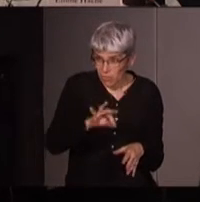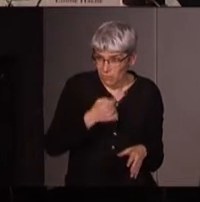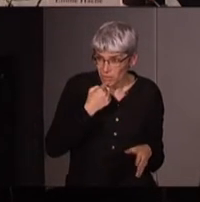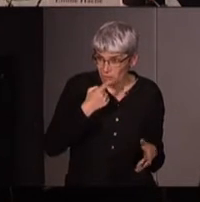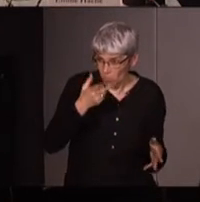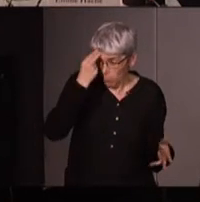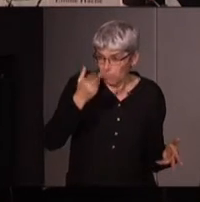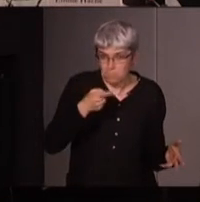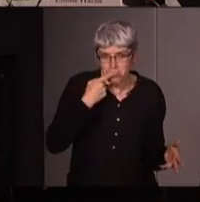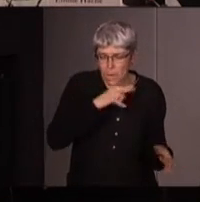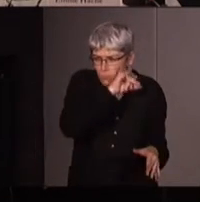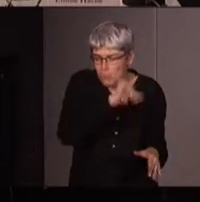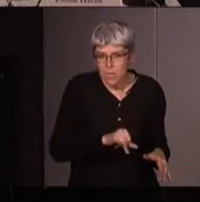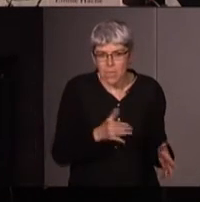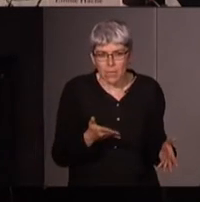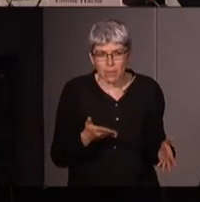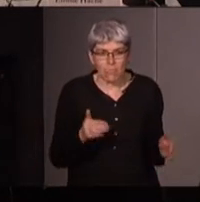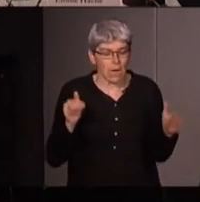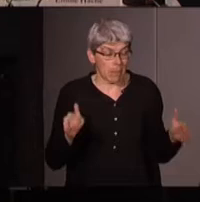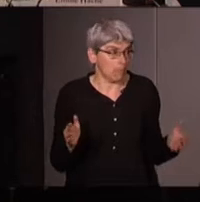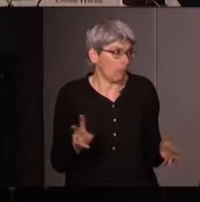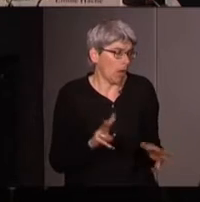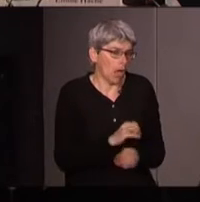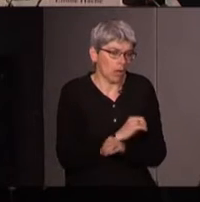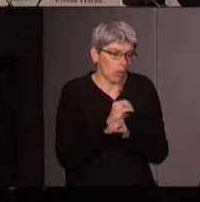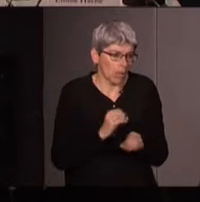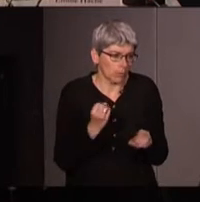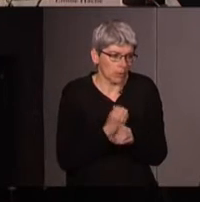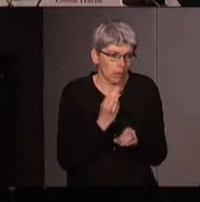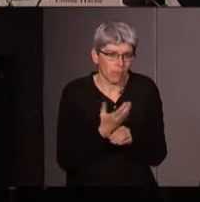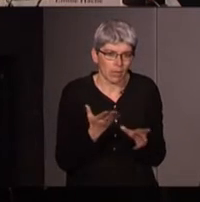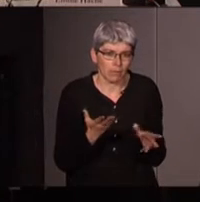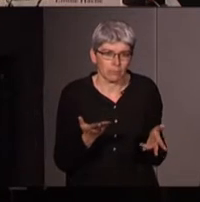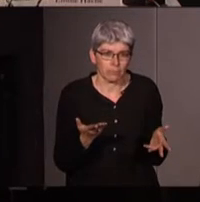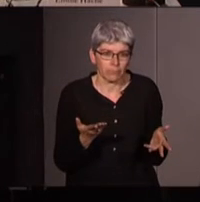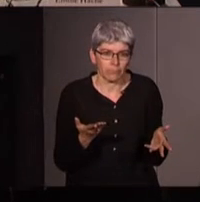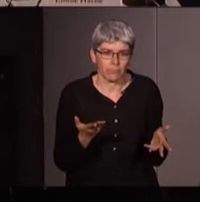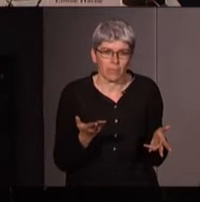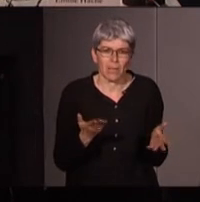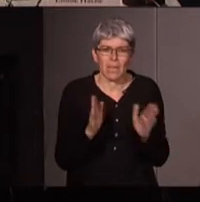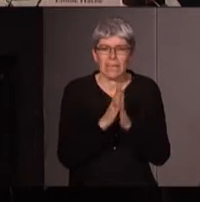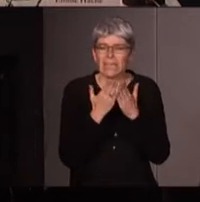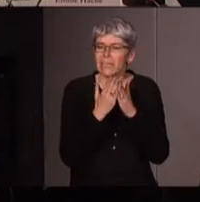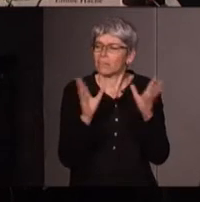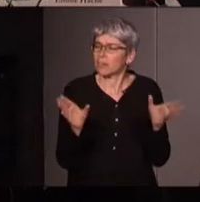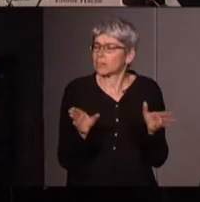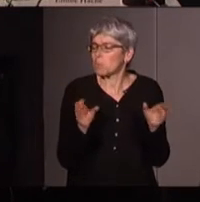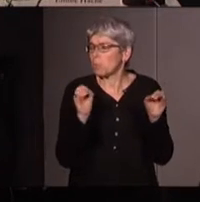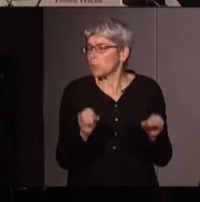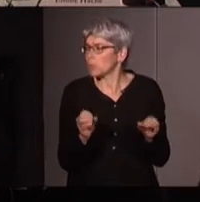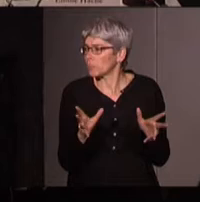on n'en parle jamais et pourtant voilà ils ont fait un boulot le livre synthèse ça pourrait être